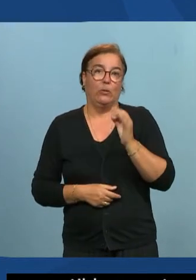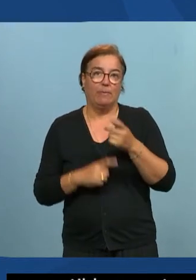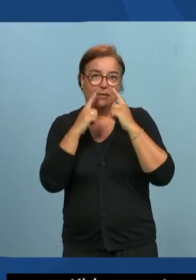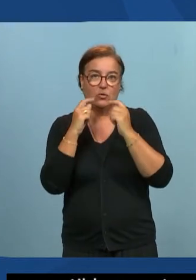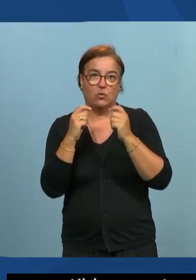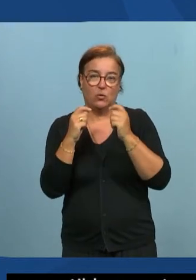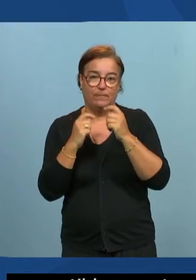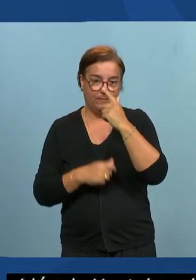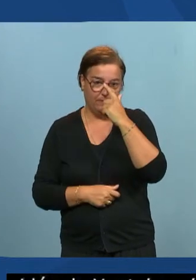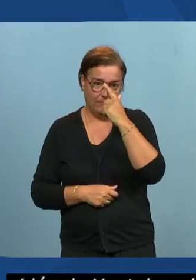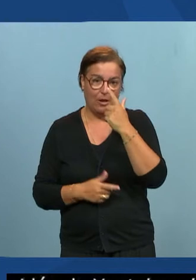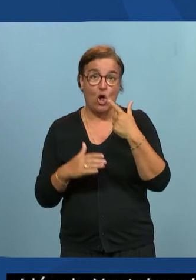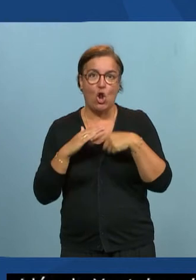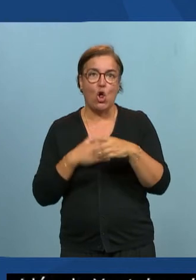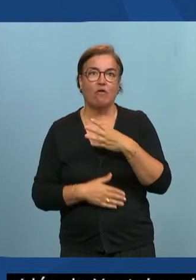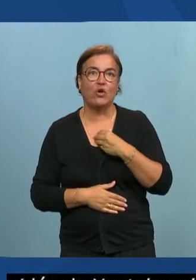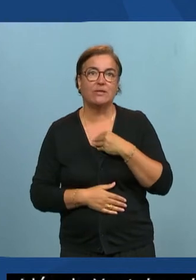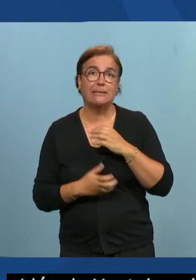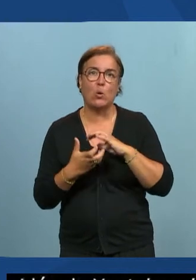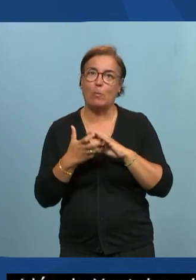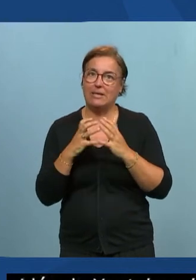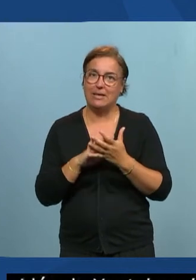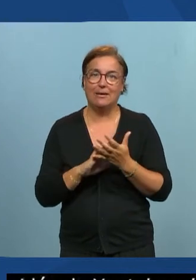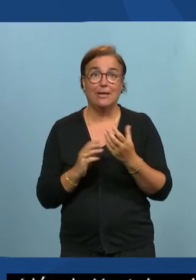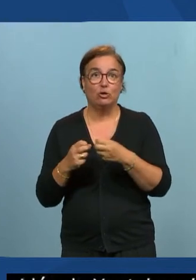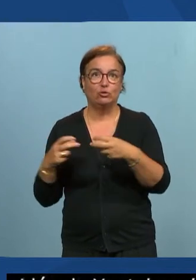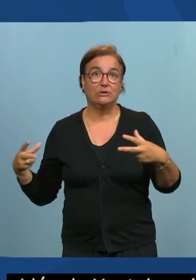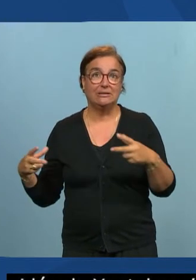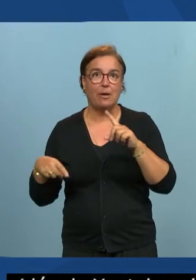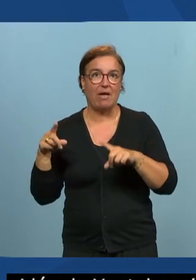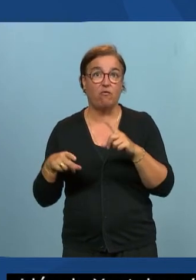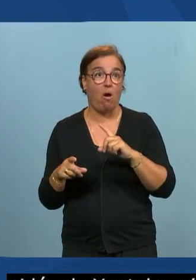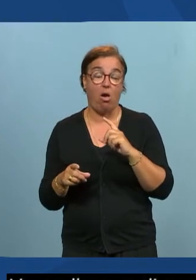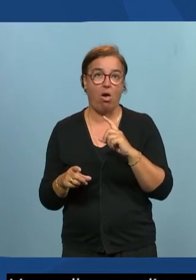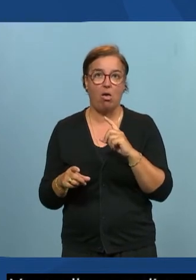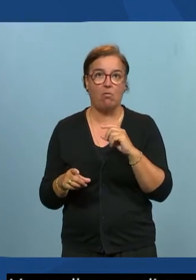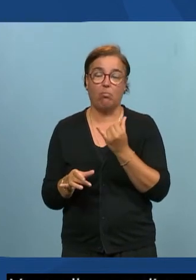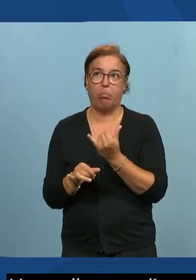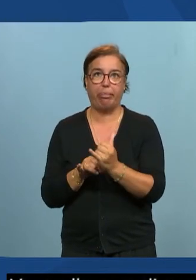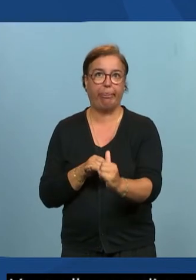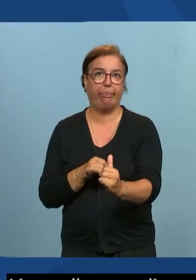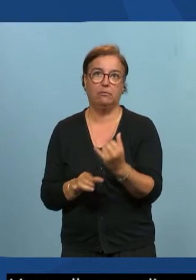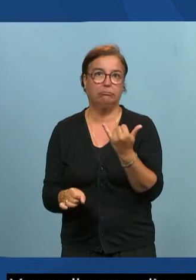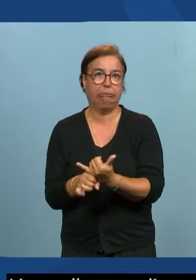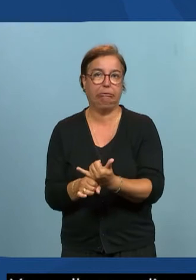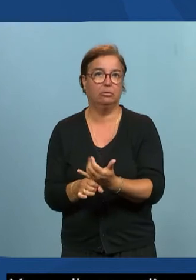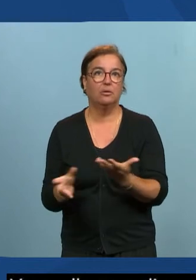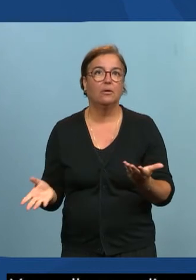la langue française elle est très compliquée et du coup les sous-titres sont pas fermes à 100% on peut avoir